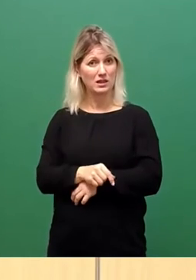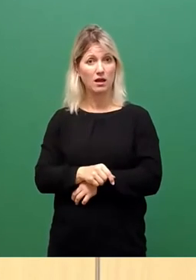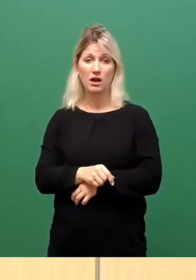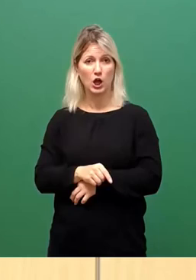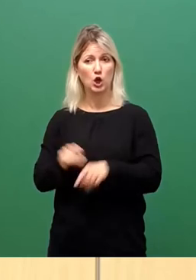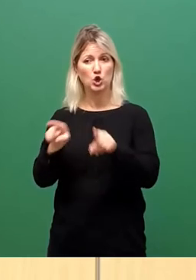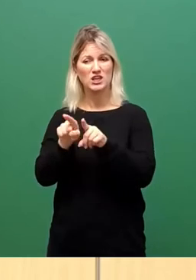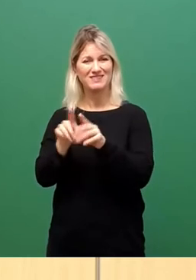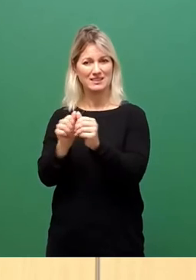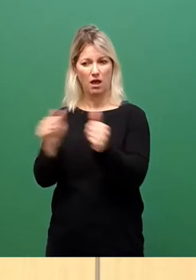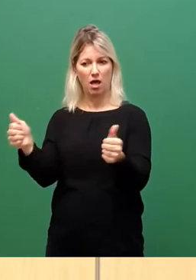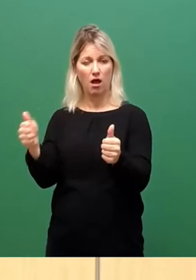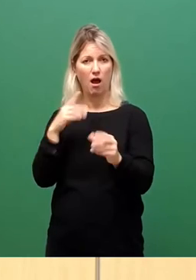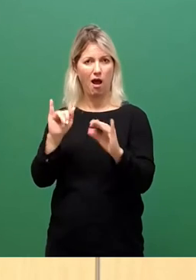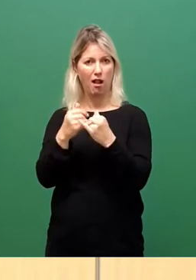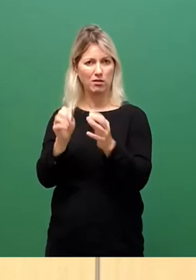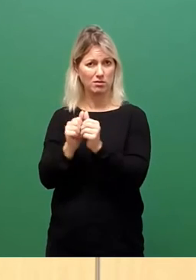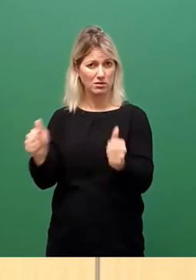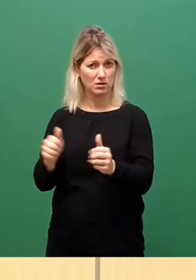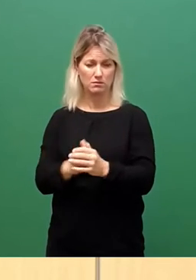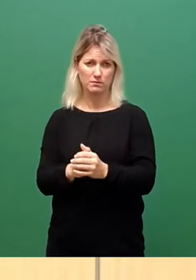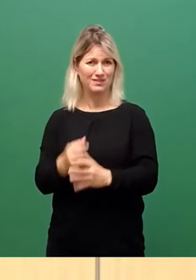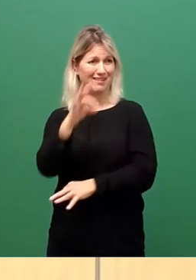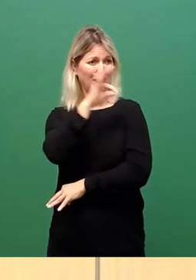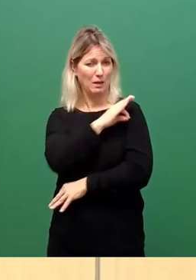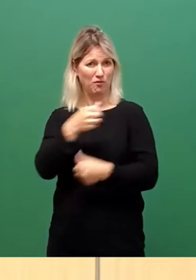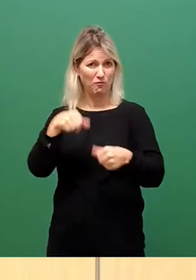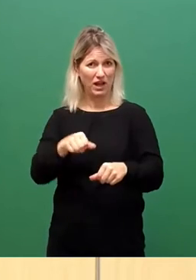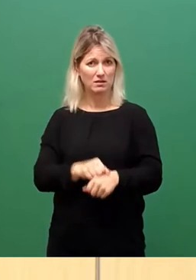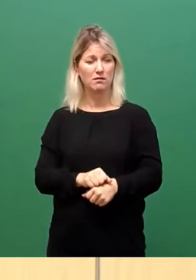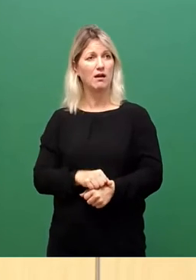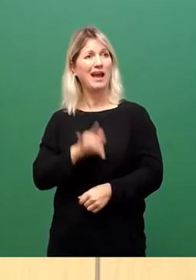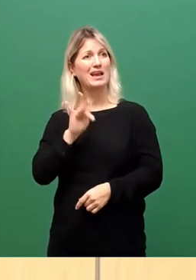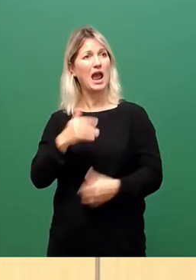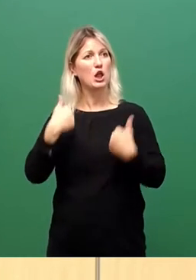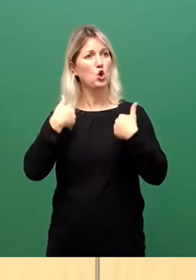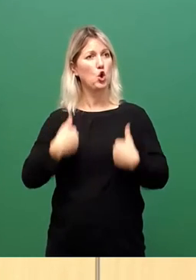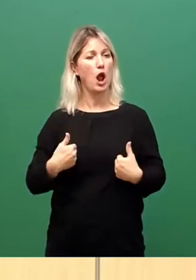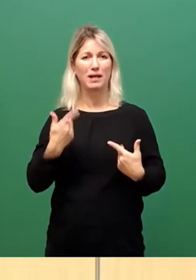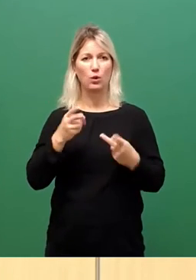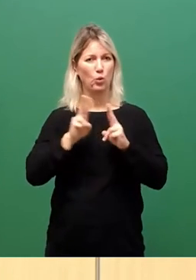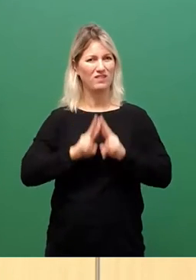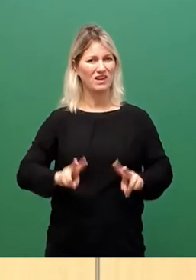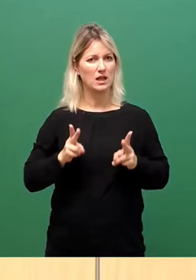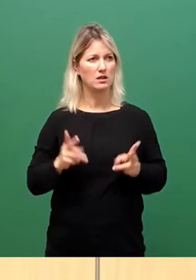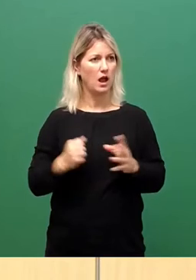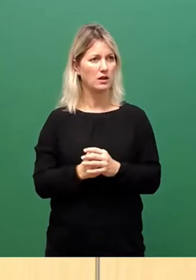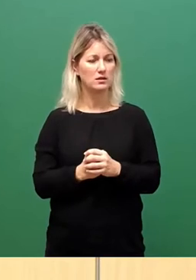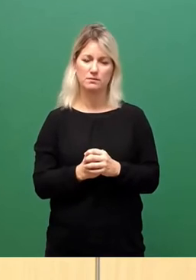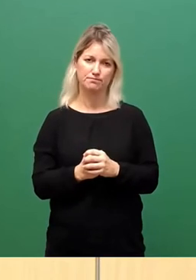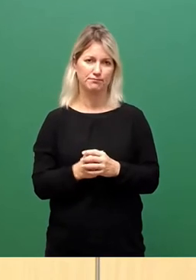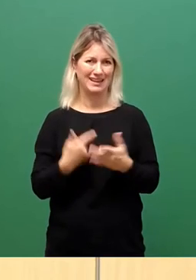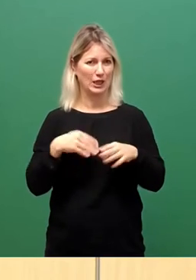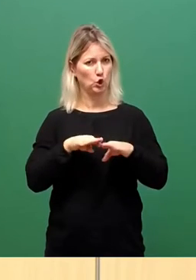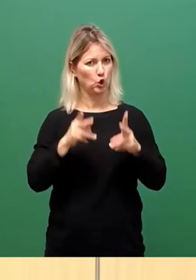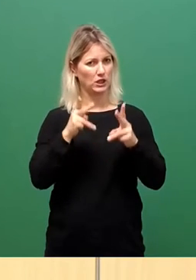Eltern. Impfpflicht gegen die körperliche Unversehrtheit, das ist ein Grundrecht. Daher kann hier nur